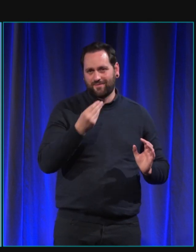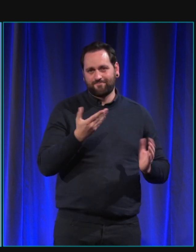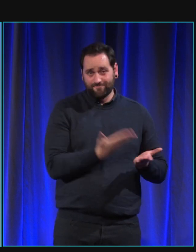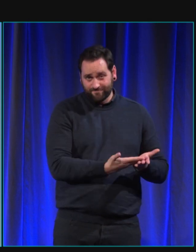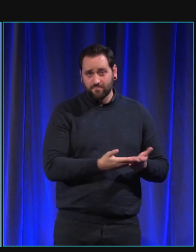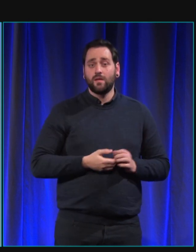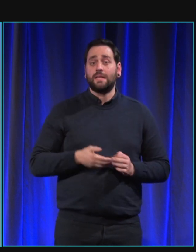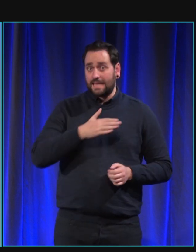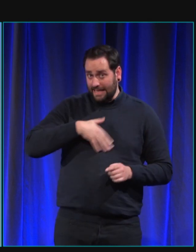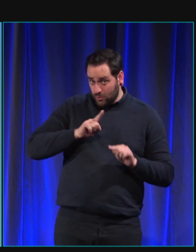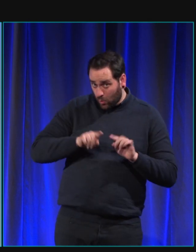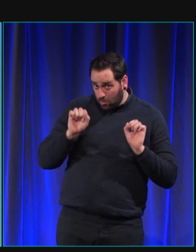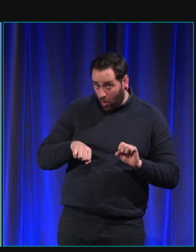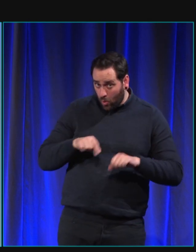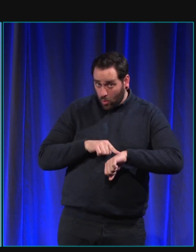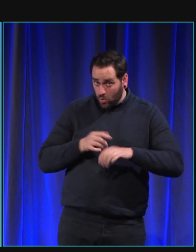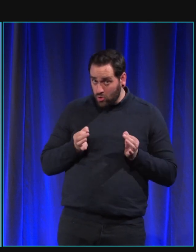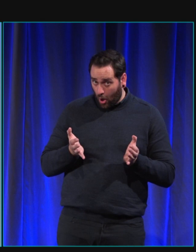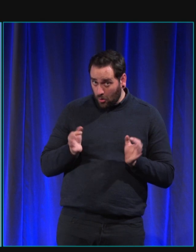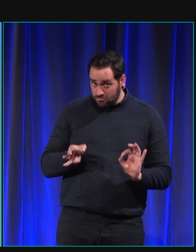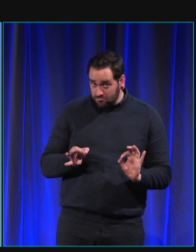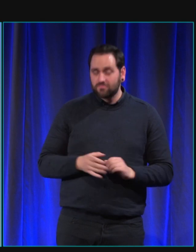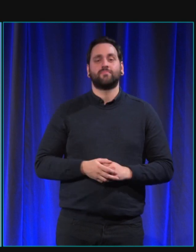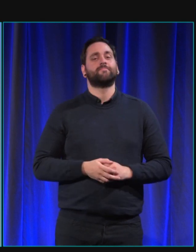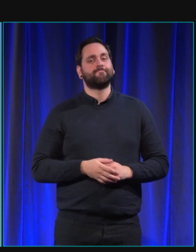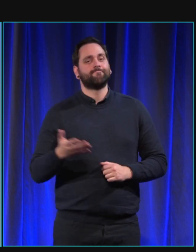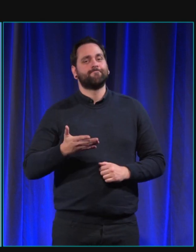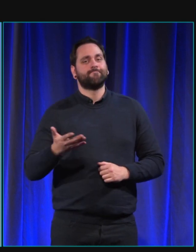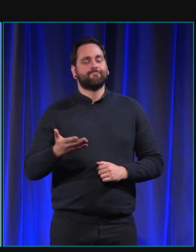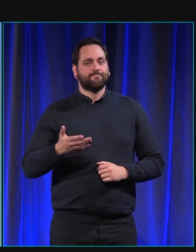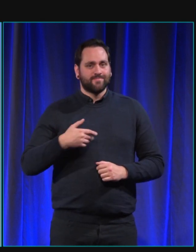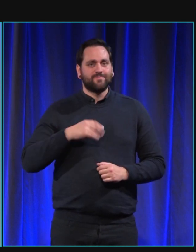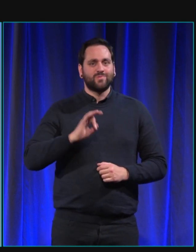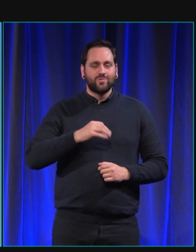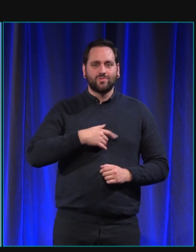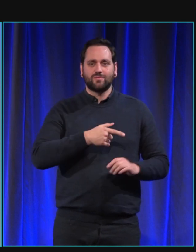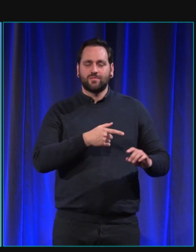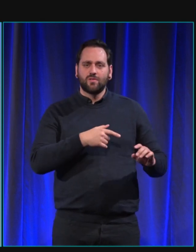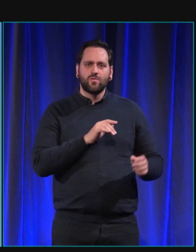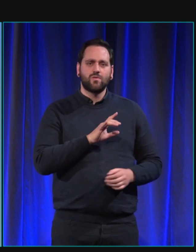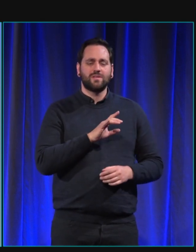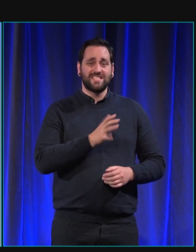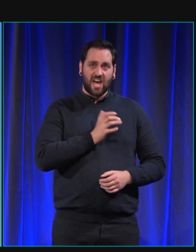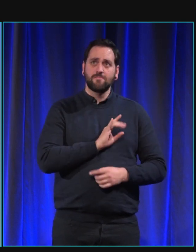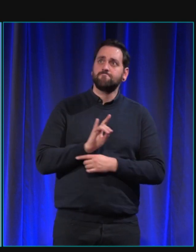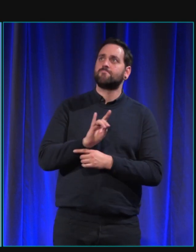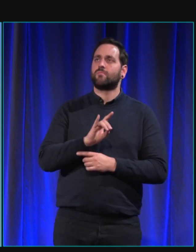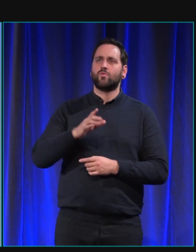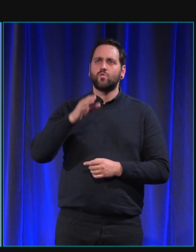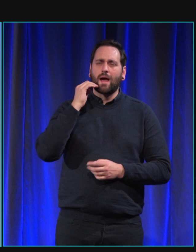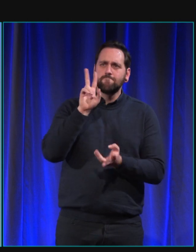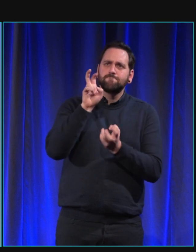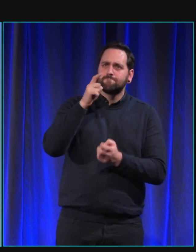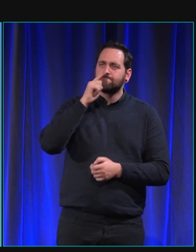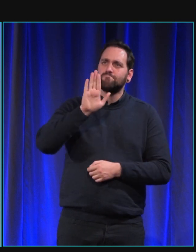point si il me reste du temps, c'est que le revers aussi de cette sensibilité qui a le chien à nos émotions, c'est qu'il y a